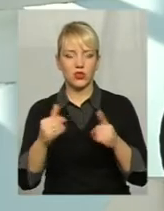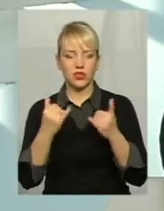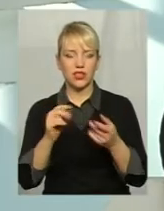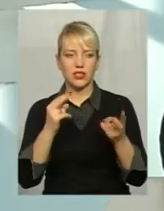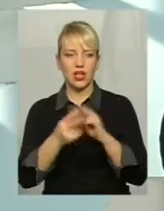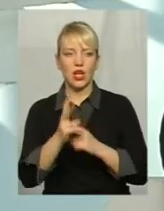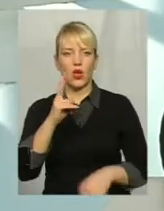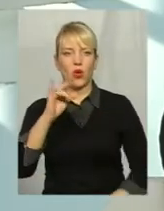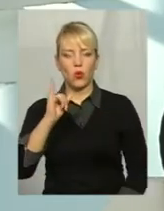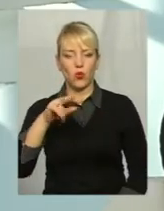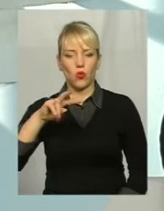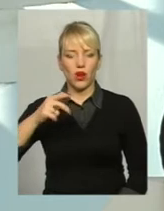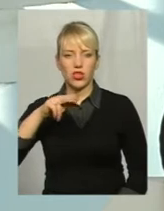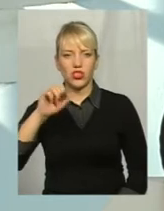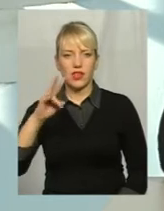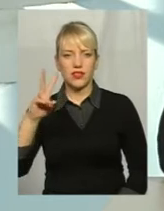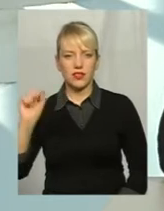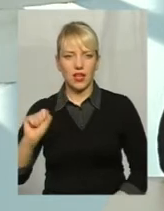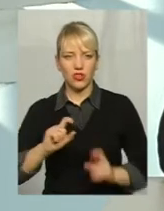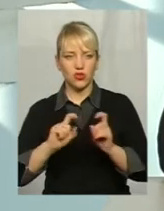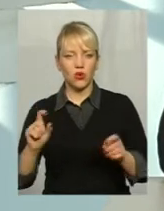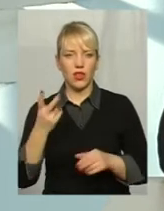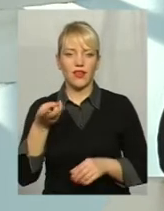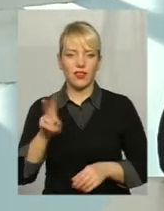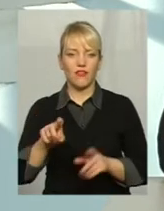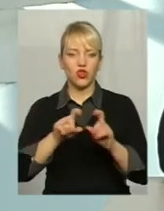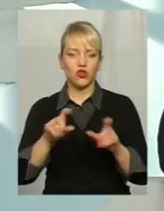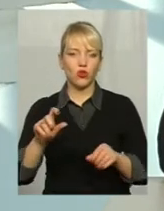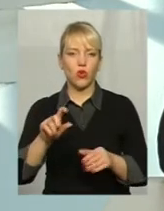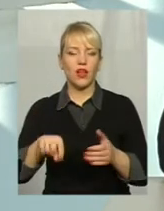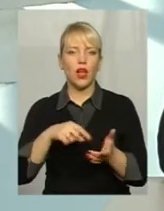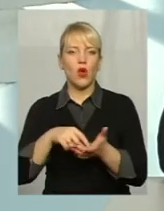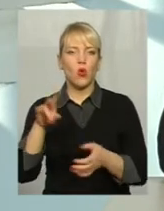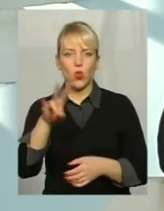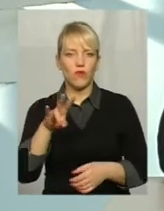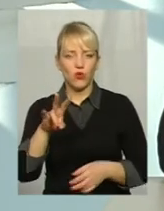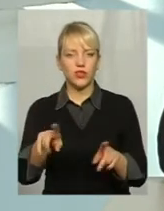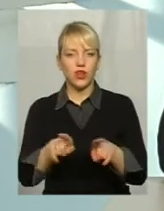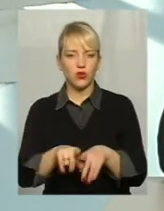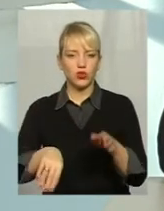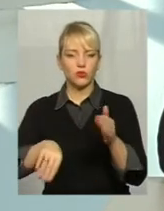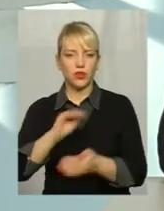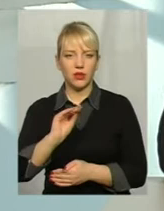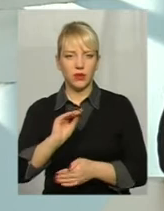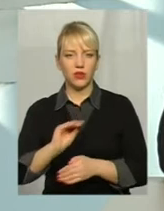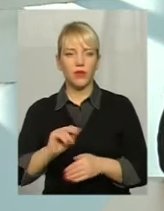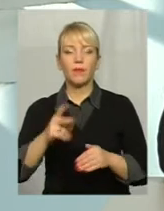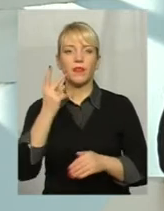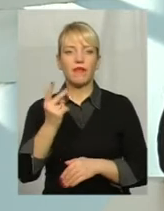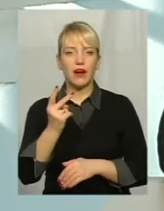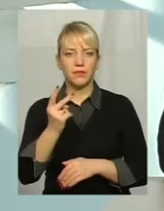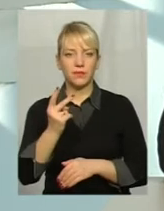Кучанська і дві школи в новій вушці Також придбано 2